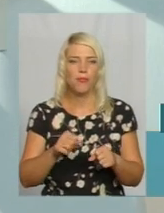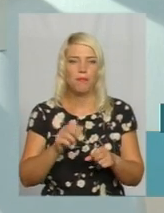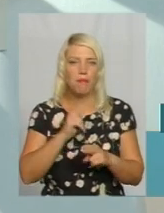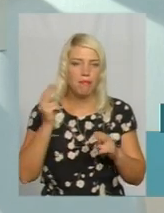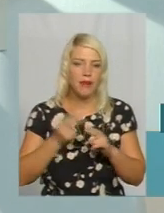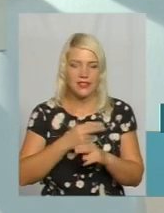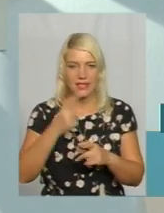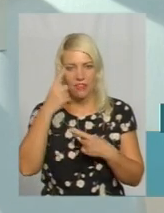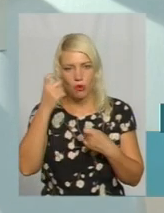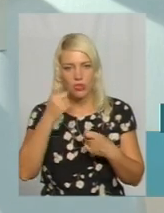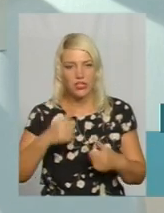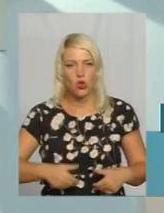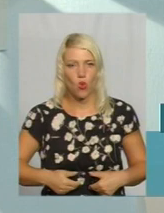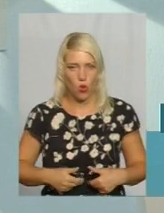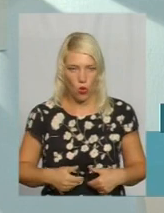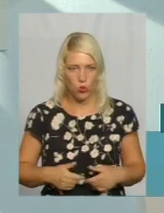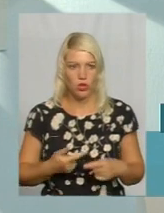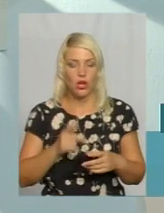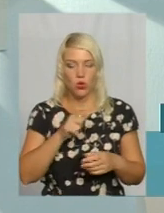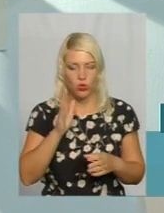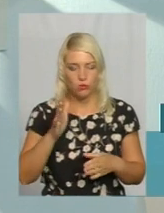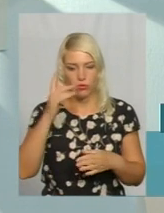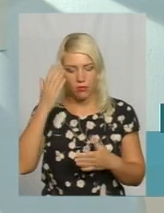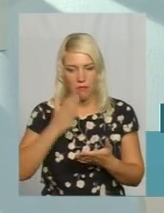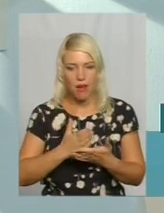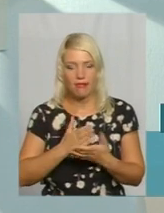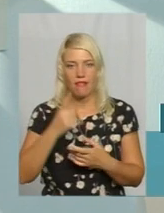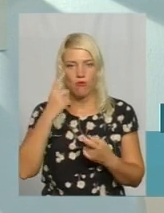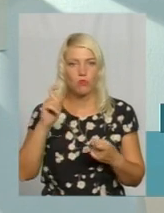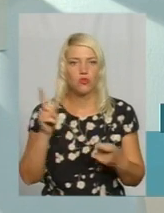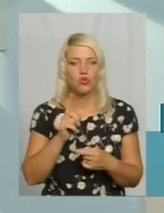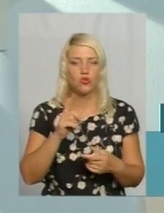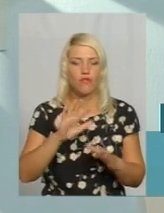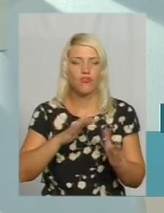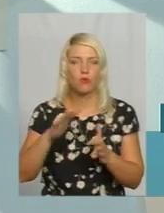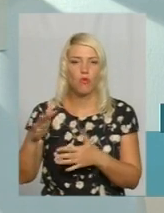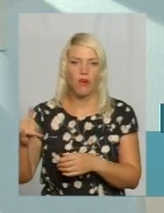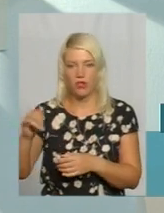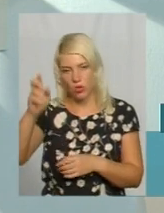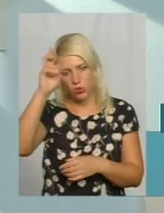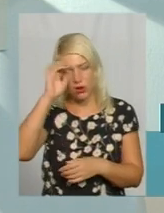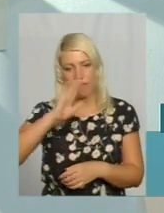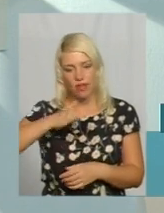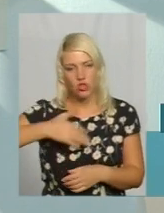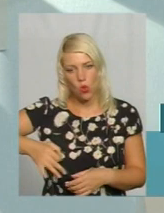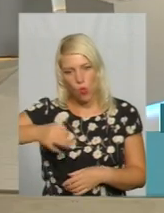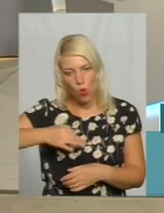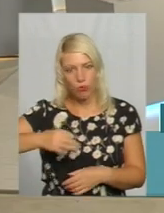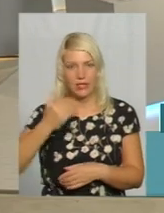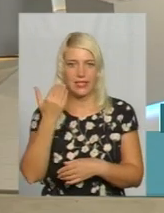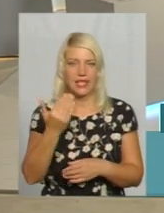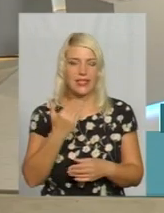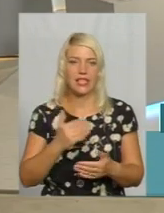будуть черпати інформацію про те, що відбувається в державі, і, зокрема, у нашій області, і у їхньому населеному пункті, зокрема.